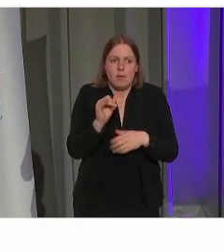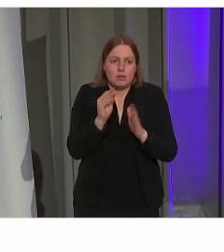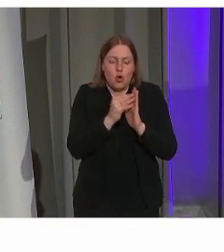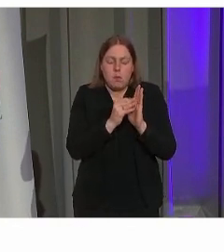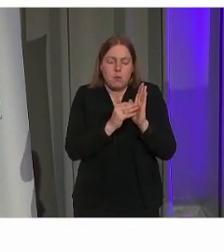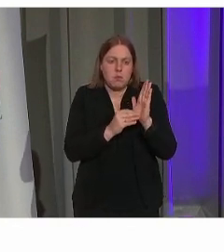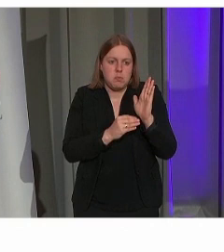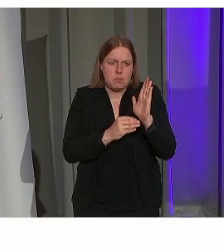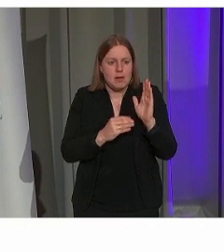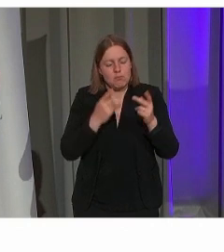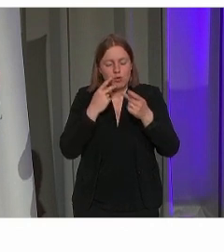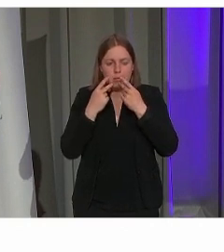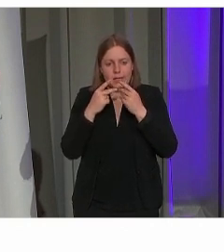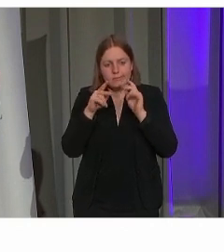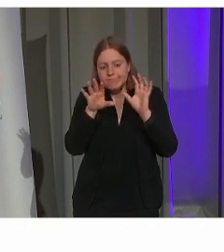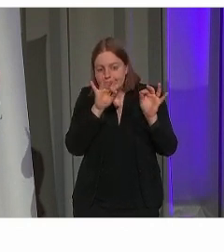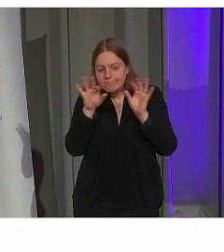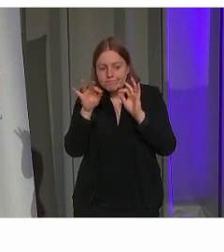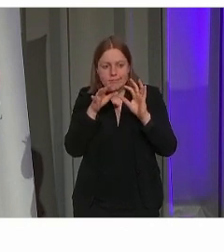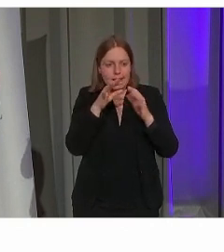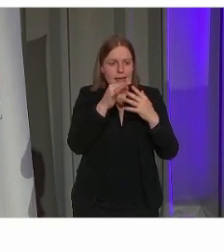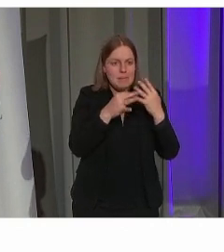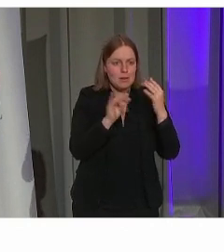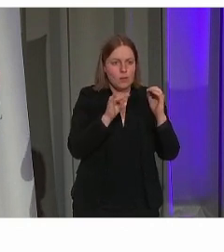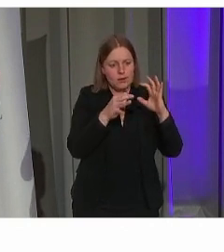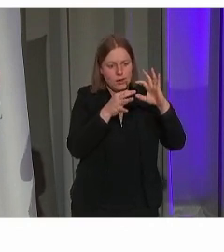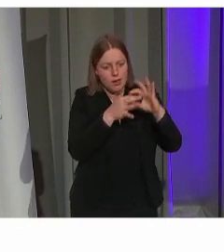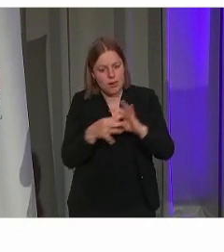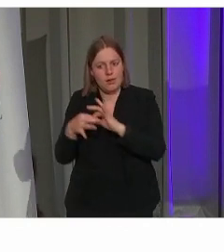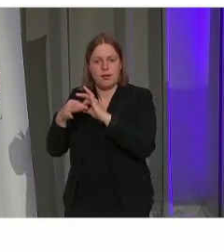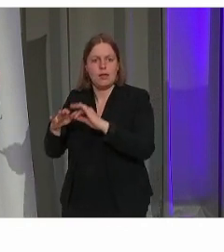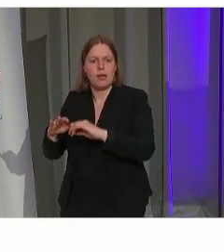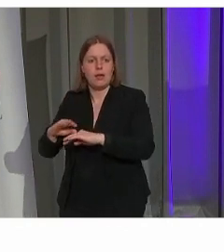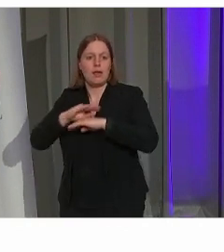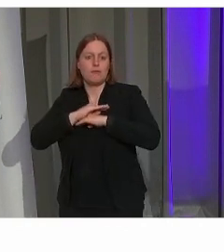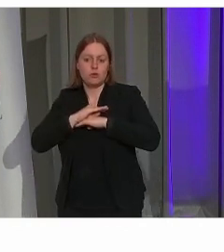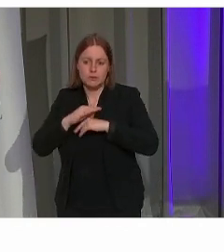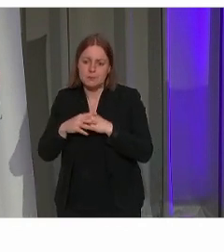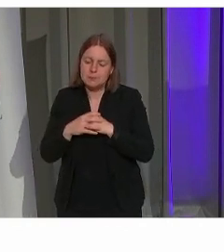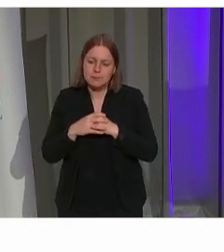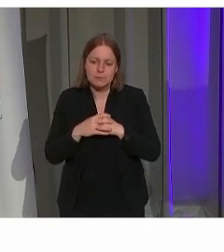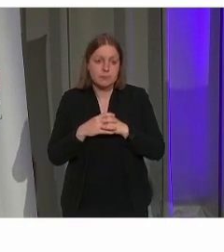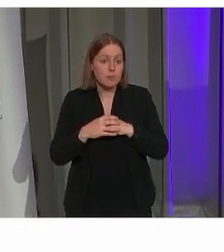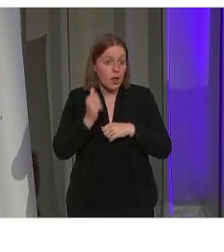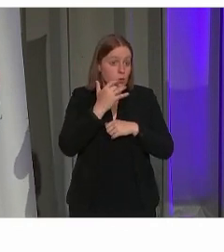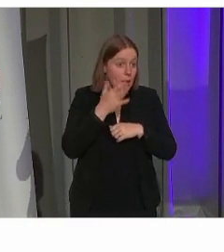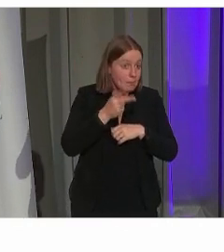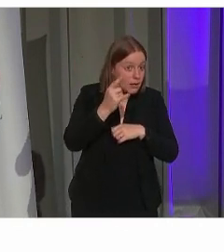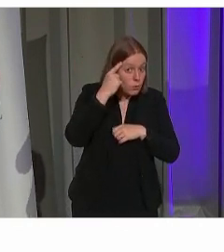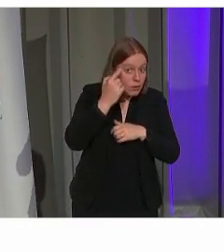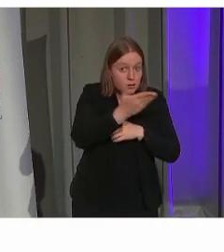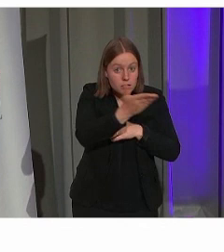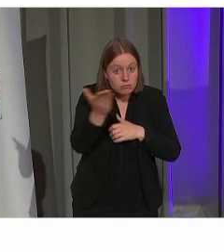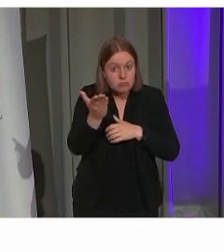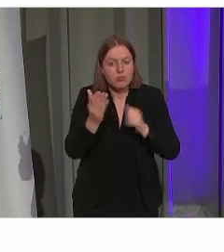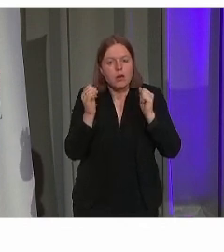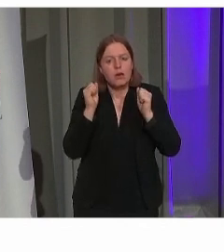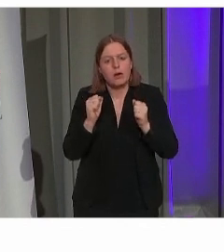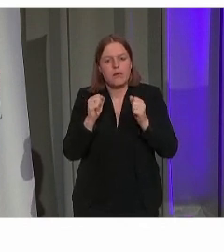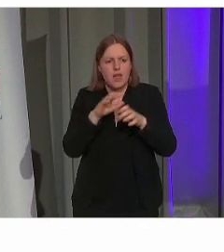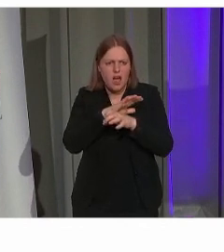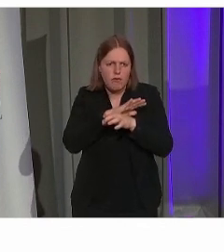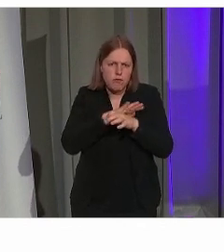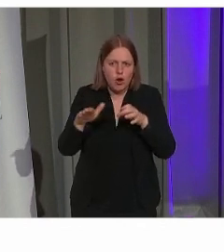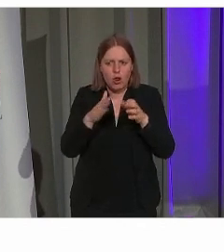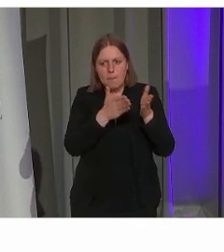maar ik heb er wat de elementen eruit genomen die een link hebben met erfgoed. Wil je meer weten, dan kan je het integrale